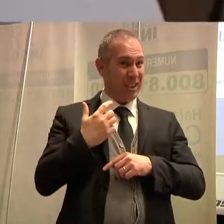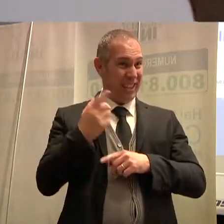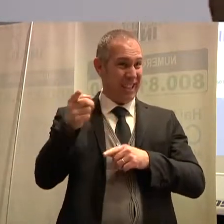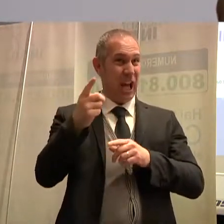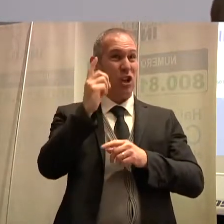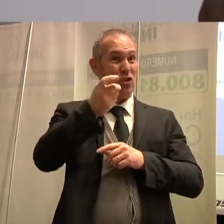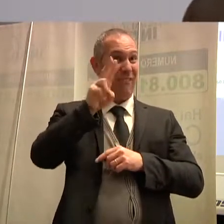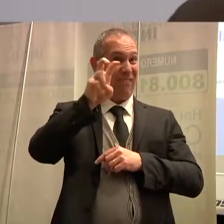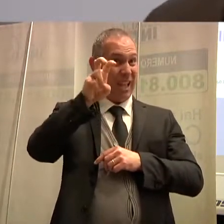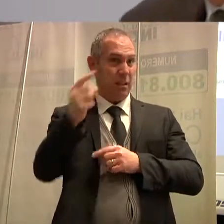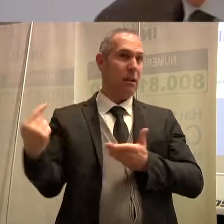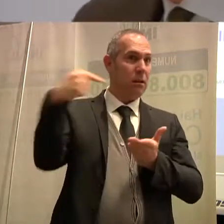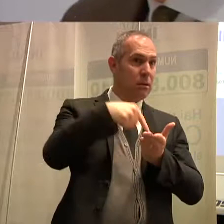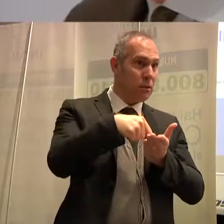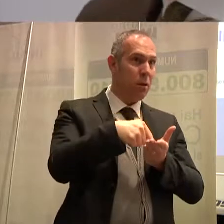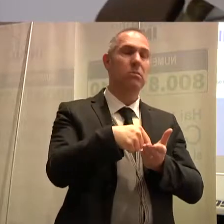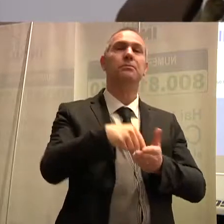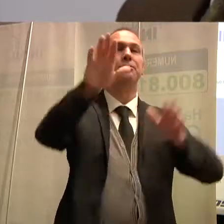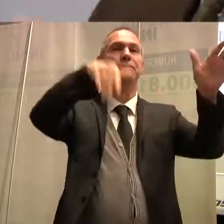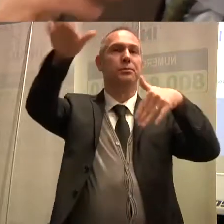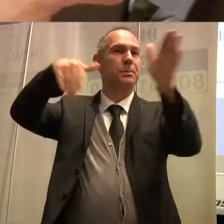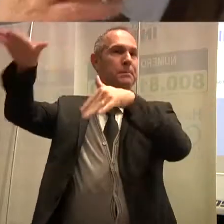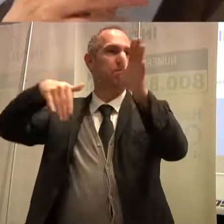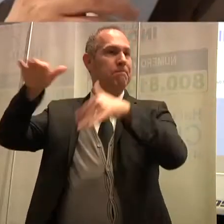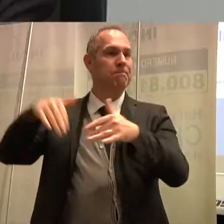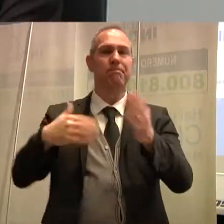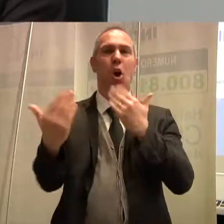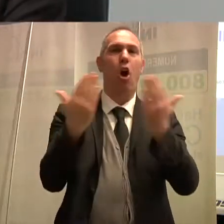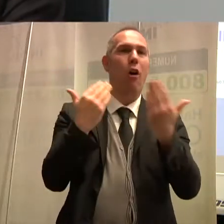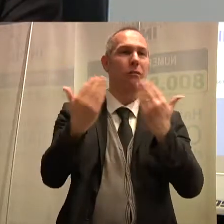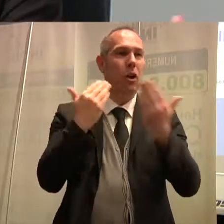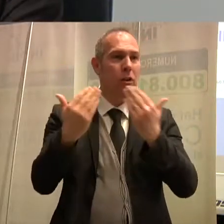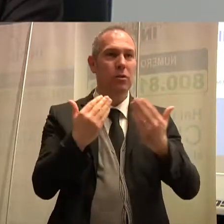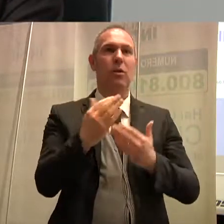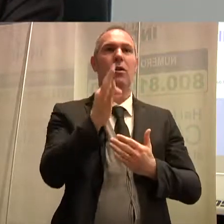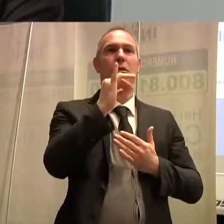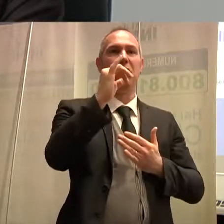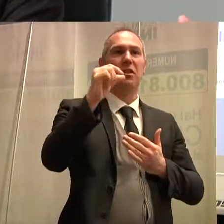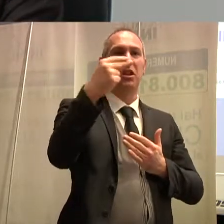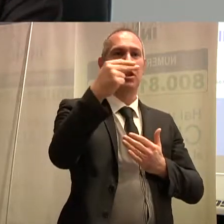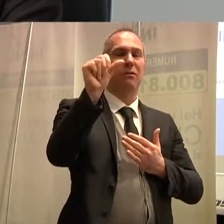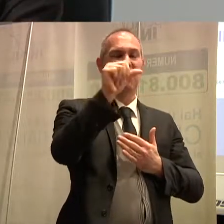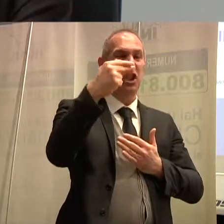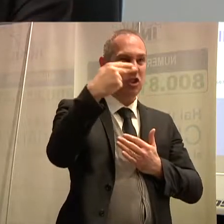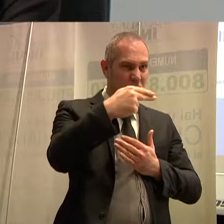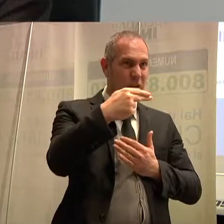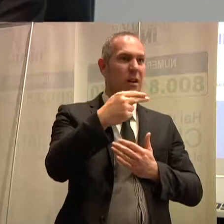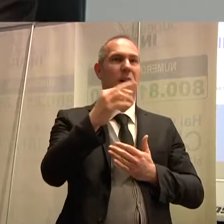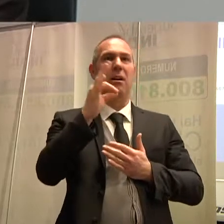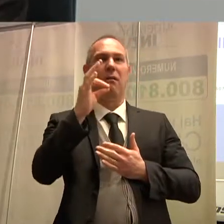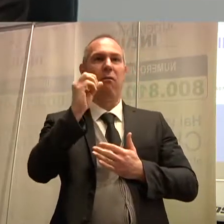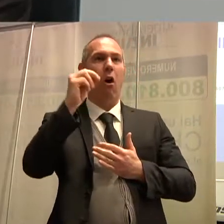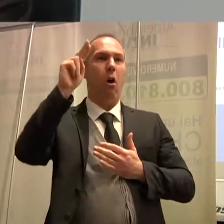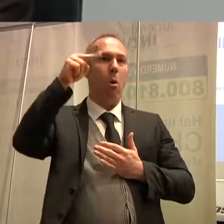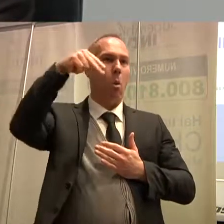un tavolo di confronto con le maggiori associazioni FISH, FAND e i sottosegretari per fare il punto proprio in occasione